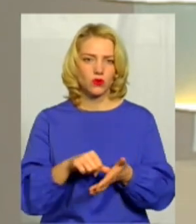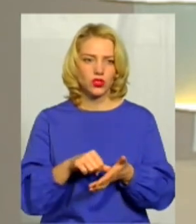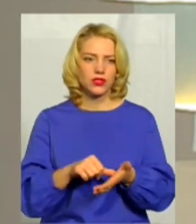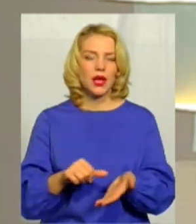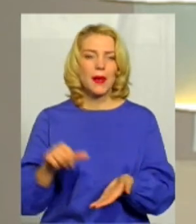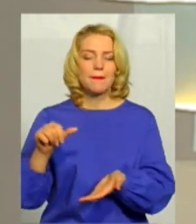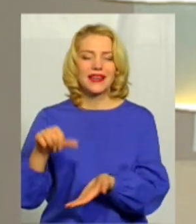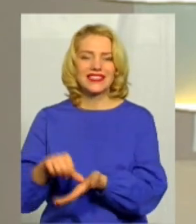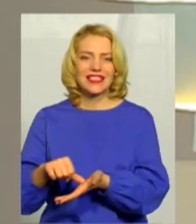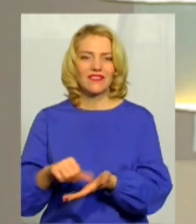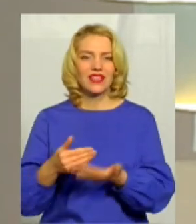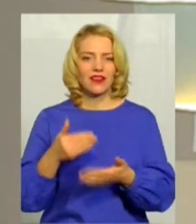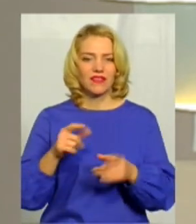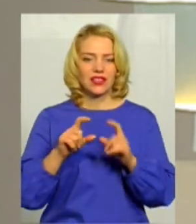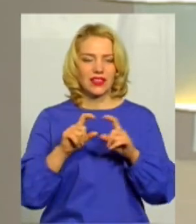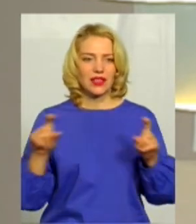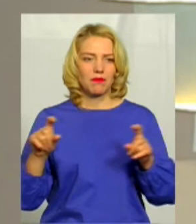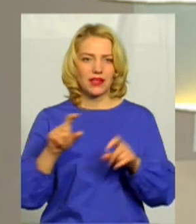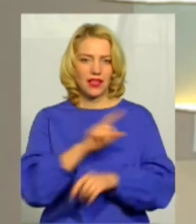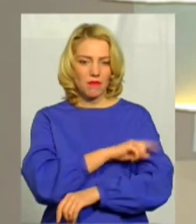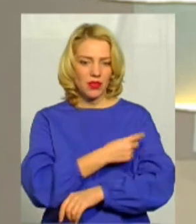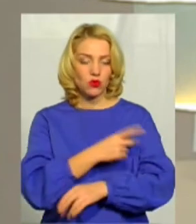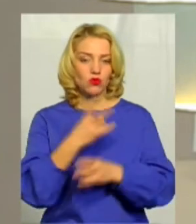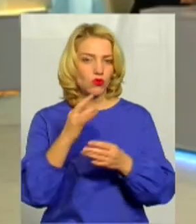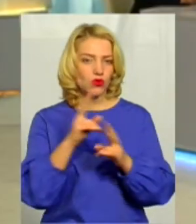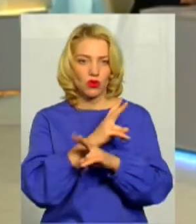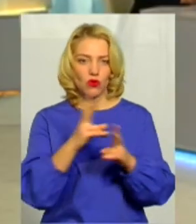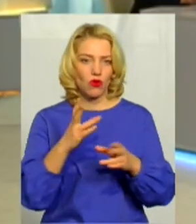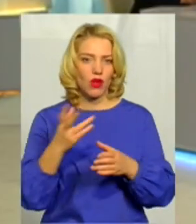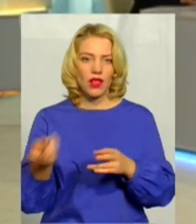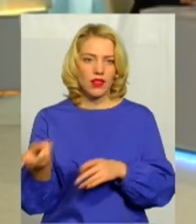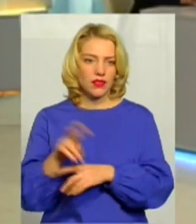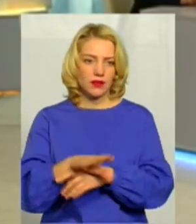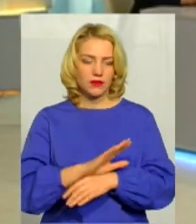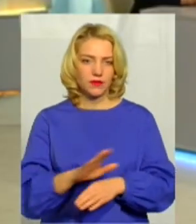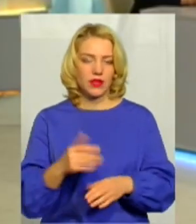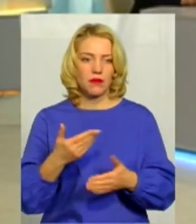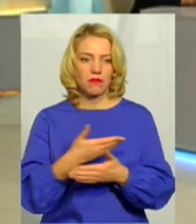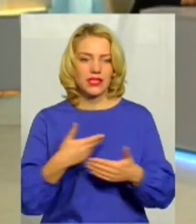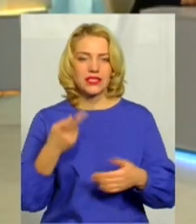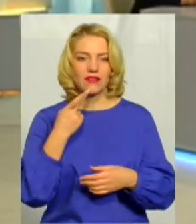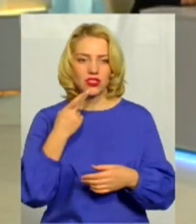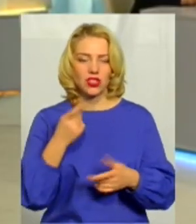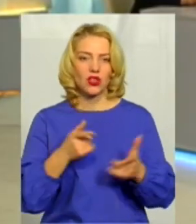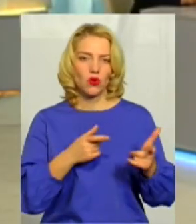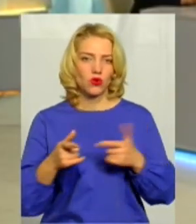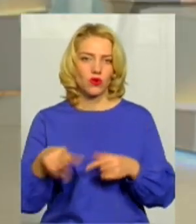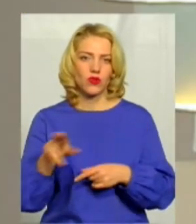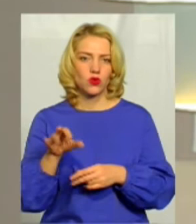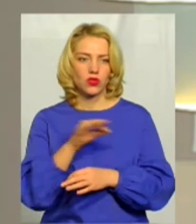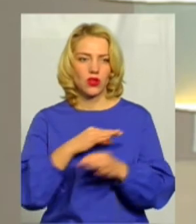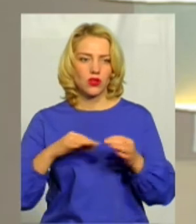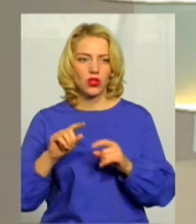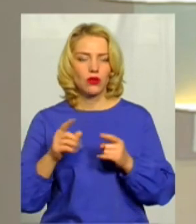Департаменту у програмі, але ми так нікого і не дочекалися. Ми завжди готові до діалогу. Тому